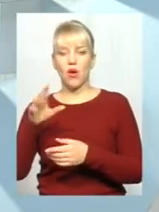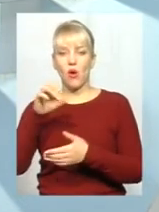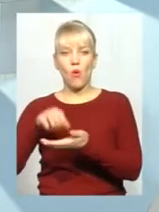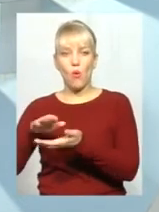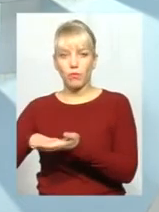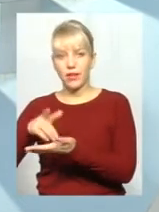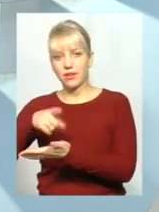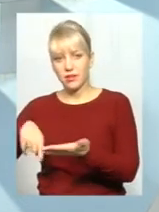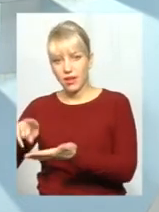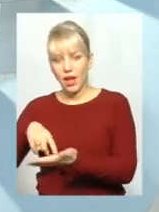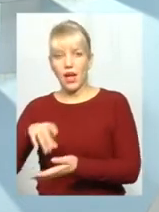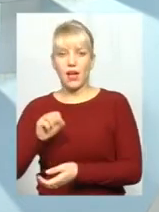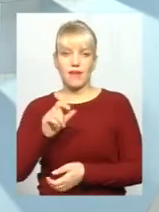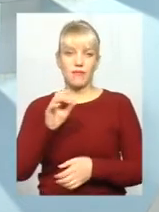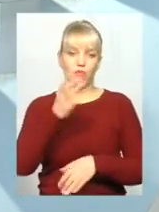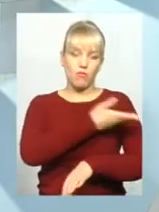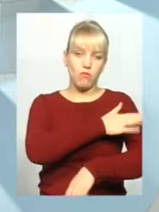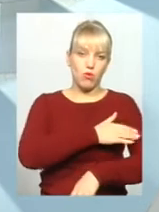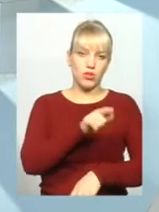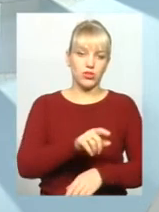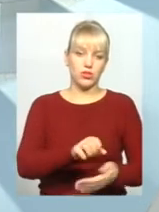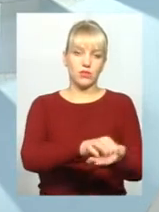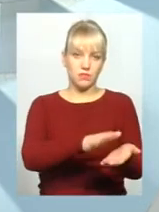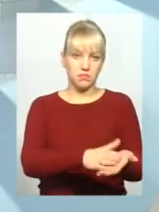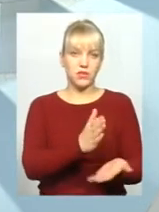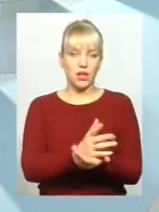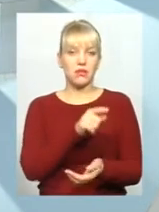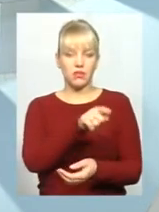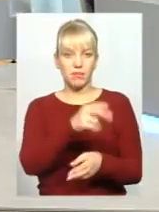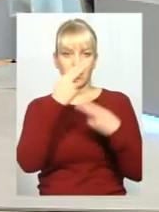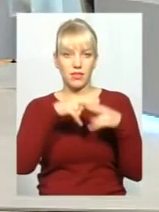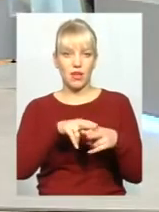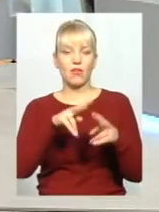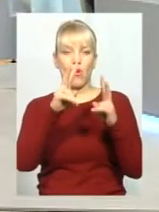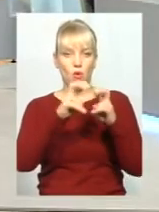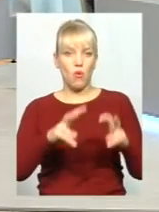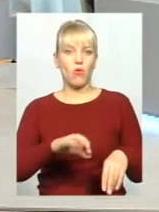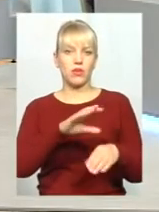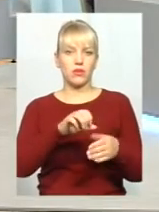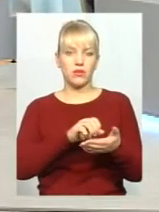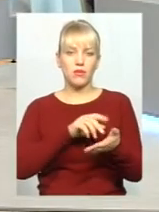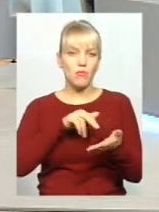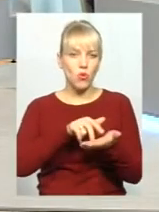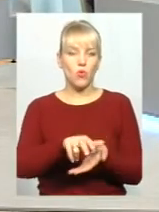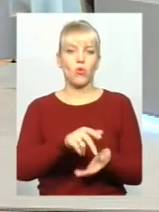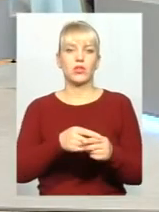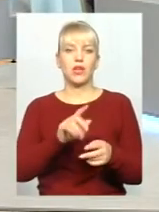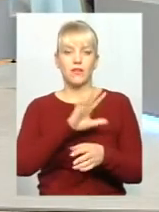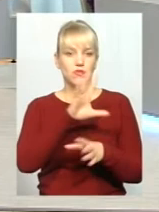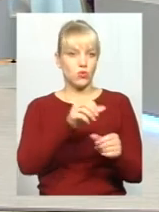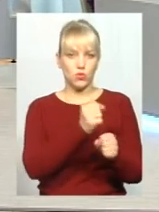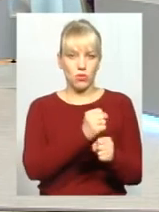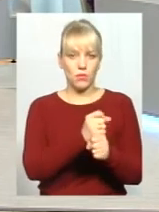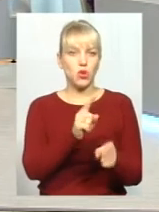правильно? І він має пройти тих огляд. Він проходить чомусь там тих огляд і його ставлять там на реєстрацію, тільки його не реєструють тут, в